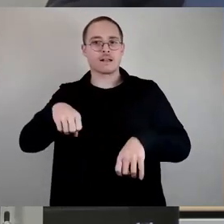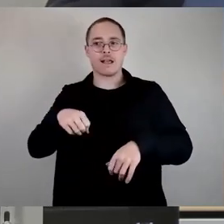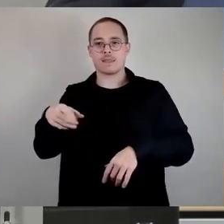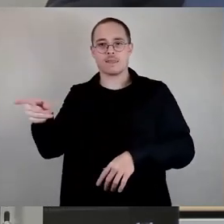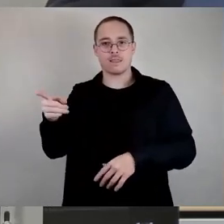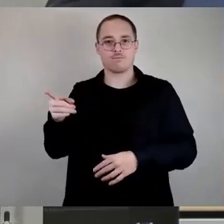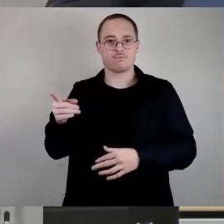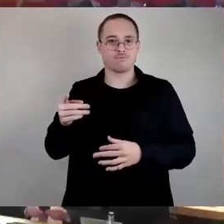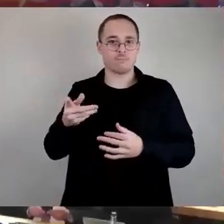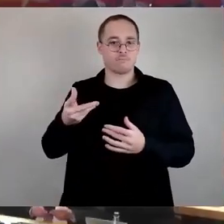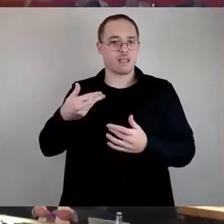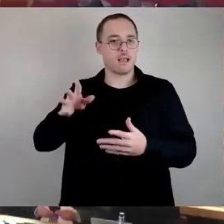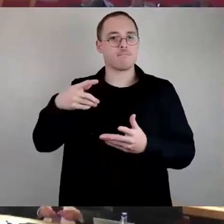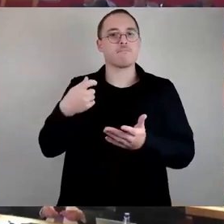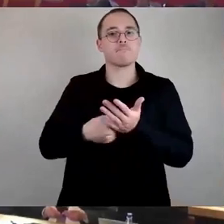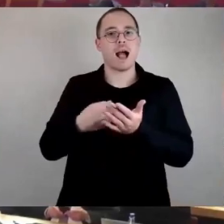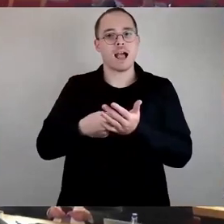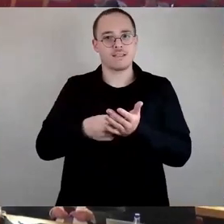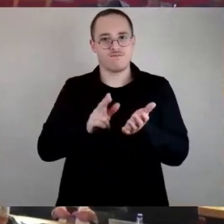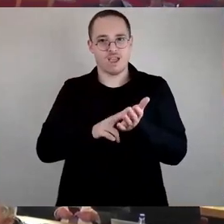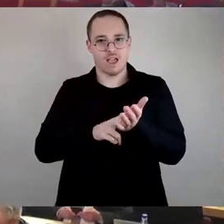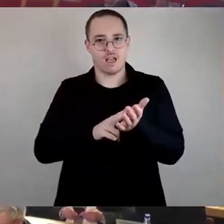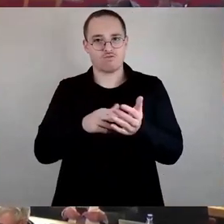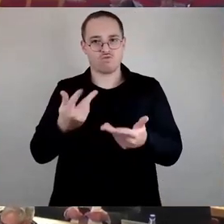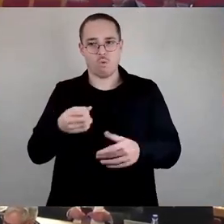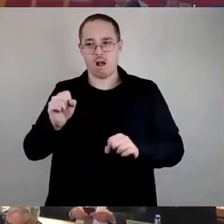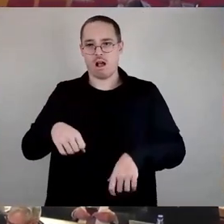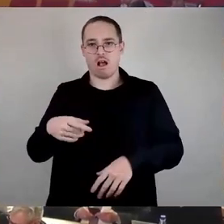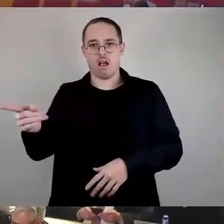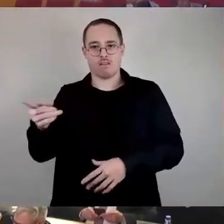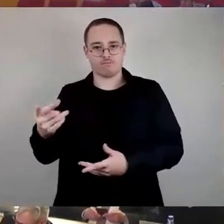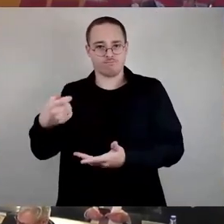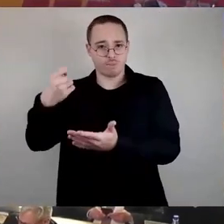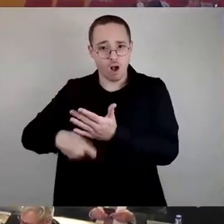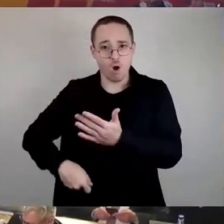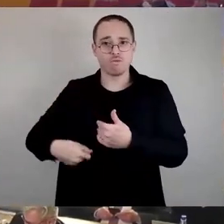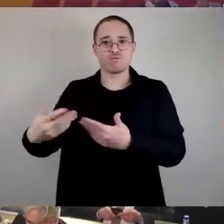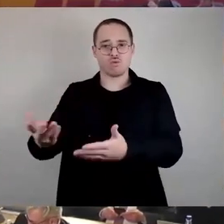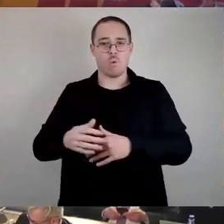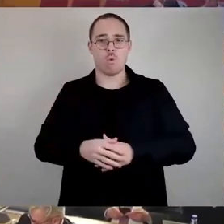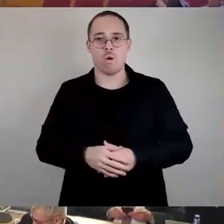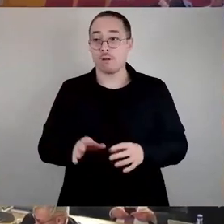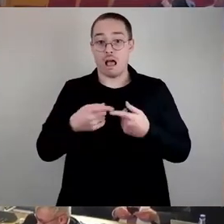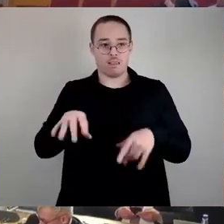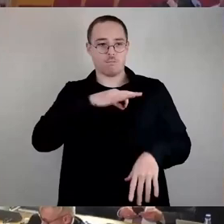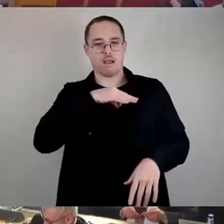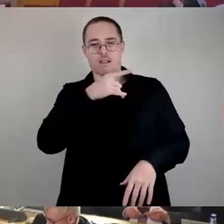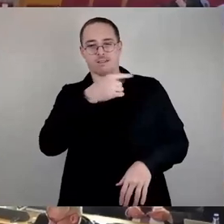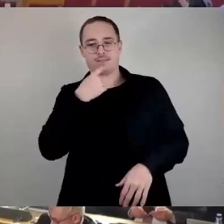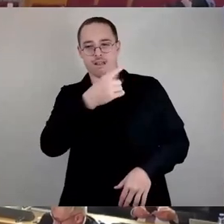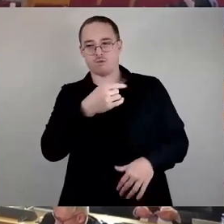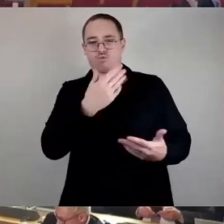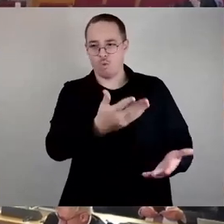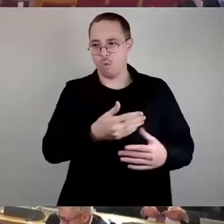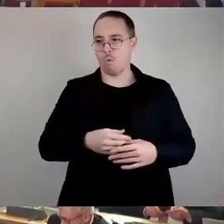Das hat Kollege Dietze von der CDU durch die Blume gesagt, dann hat es der SPD in die Schuhe geschoben, kann schon sein. Die Frage ist,